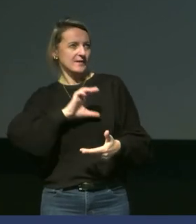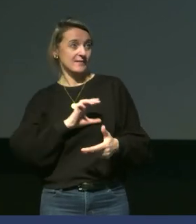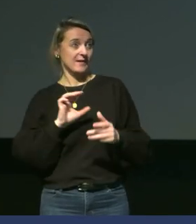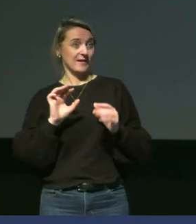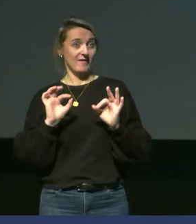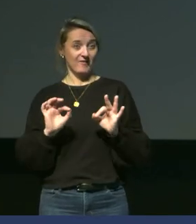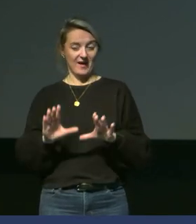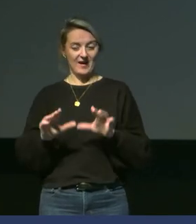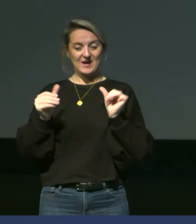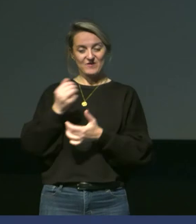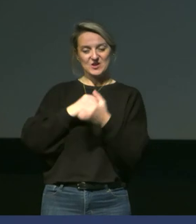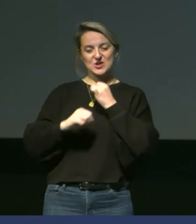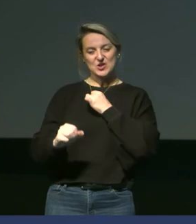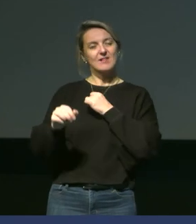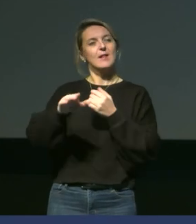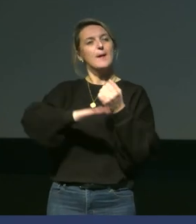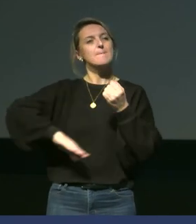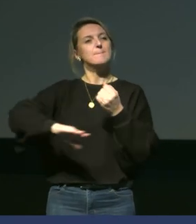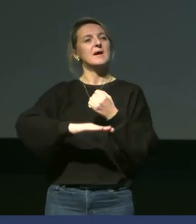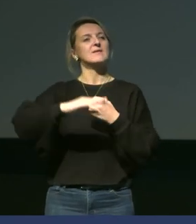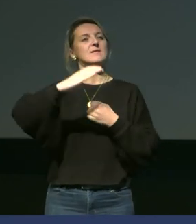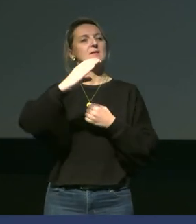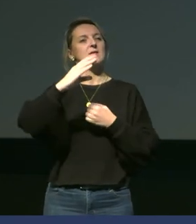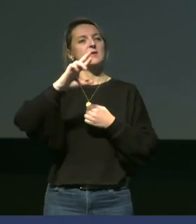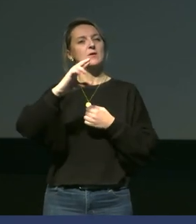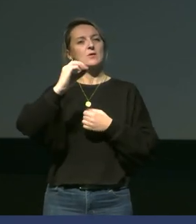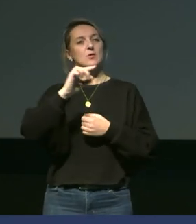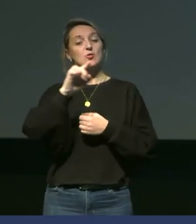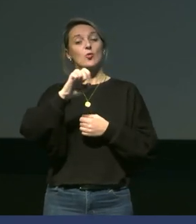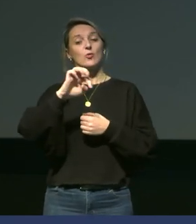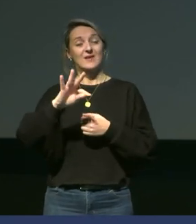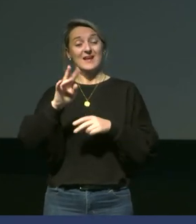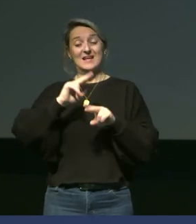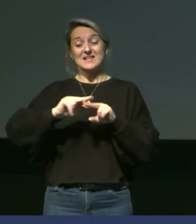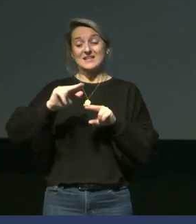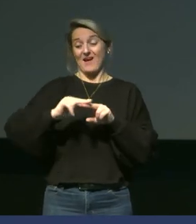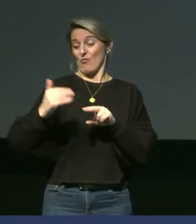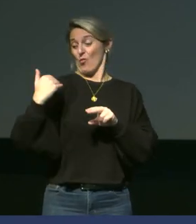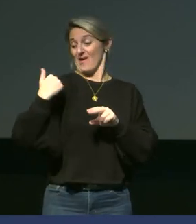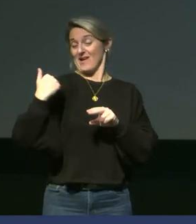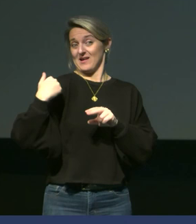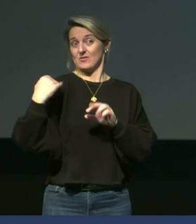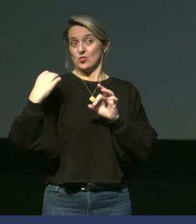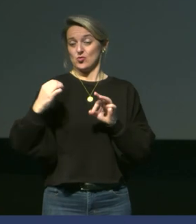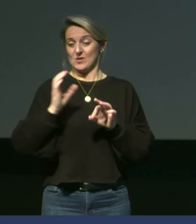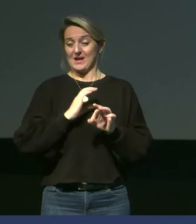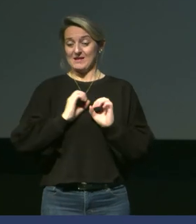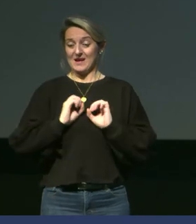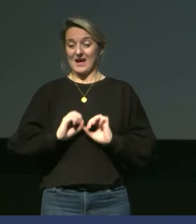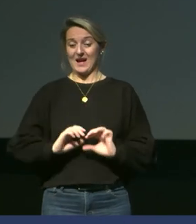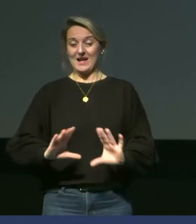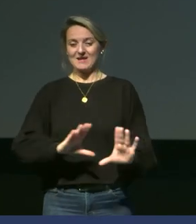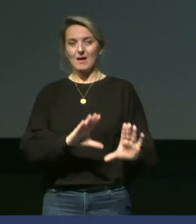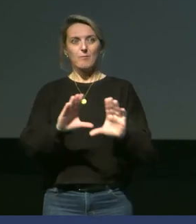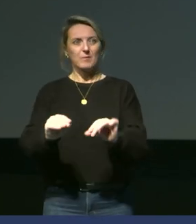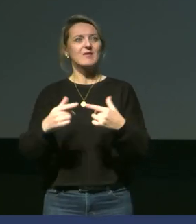notamment, je pense, à la base de Crozet. Il y a toute une rénovation qui a été faite pour rendre le plus d'espace aux manchots royaux, à